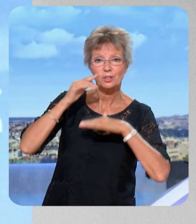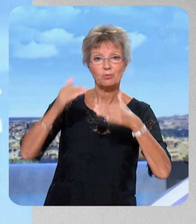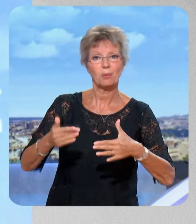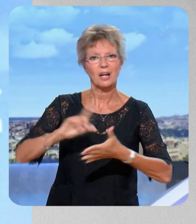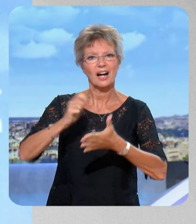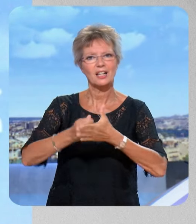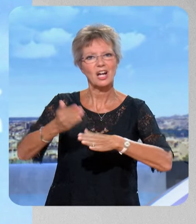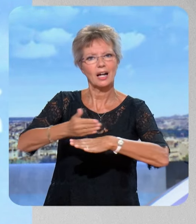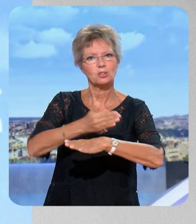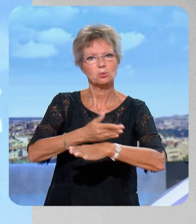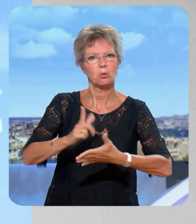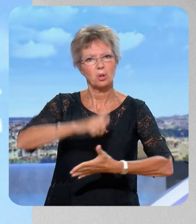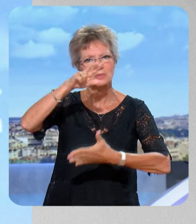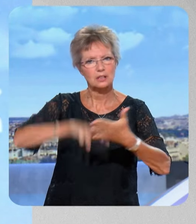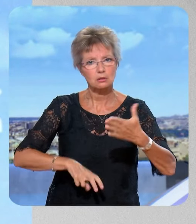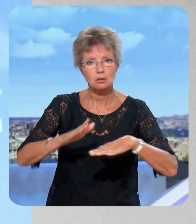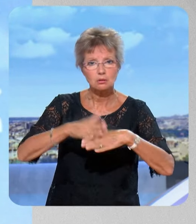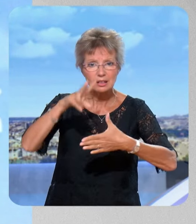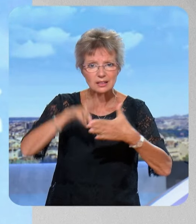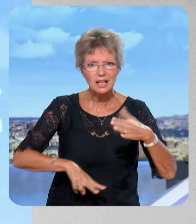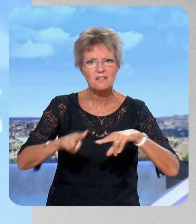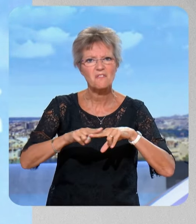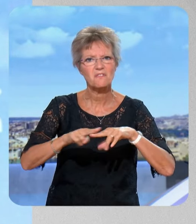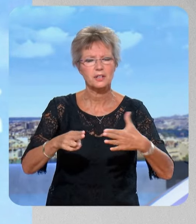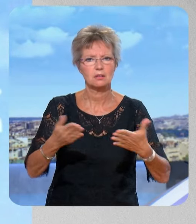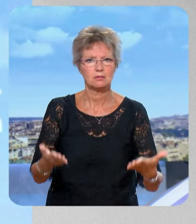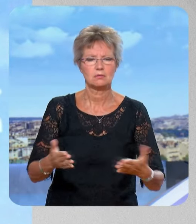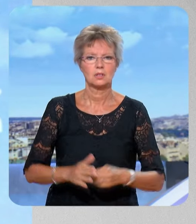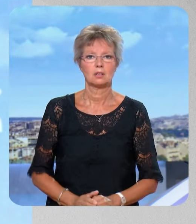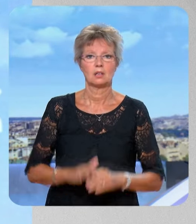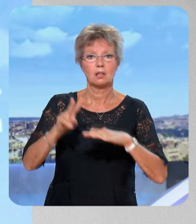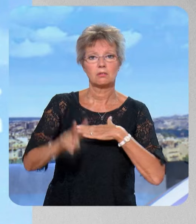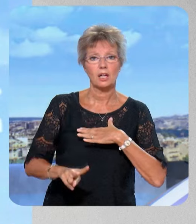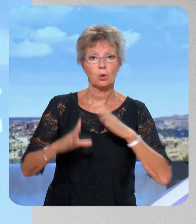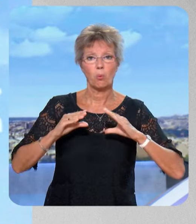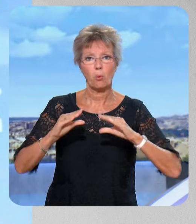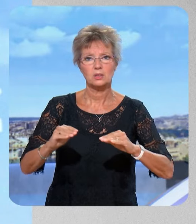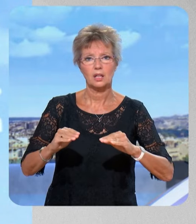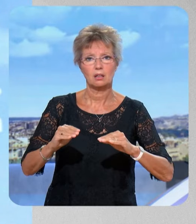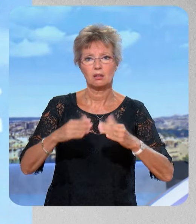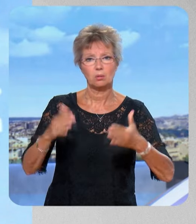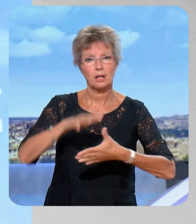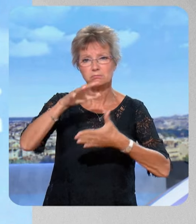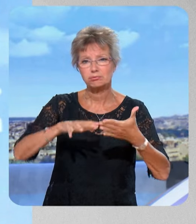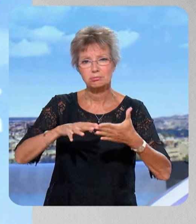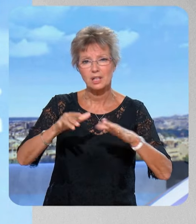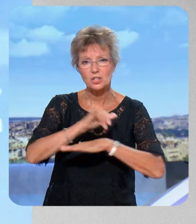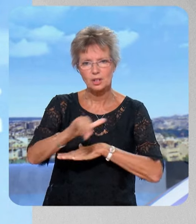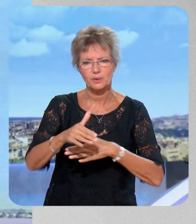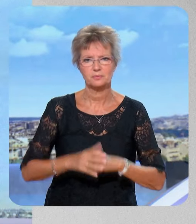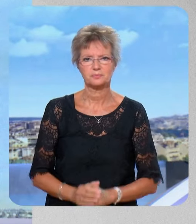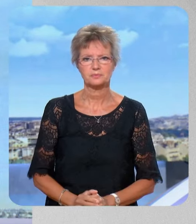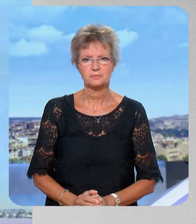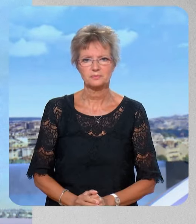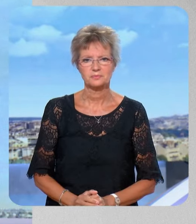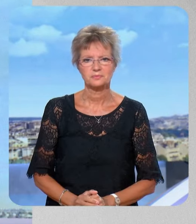d'actions. À la fin de'année, on n rien taxé du tout. Donc j'attends de voir. chaque fois qu'il parle de ça, à la fin, il n a pas de trace de taxation du capital. Nous, ça tombe bien